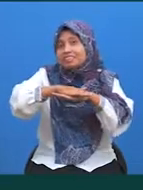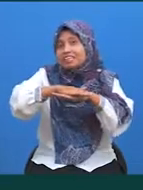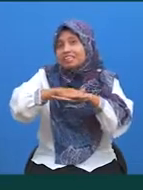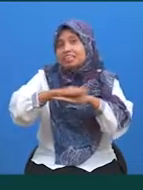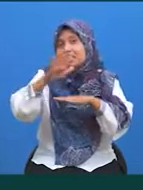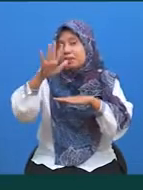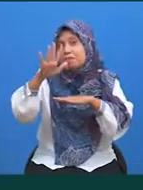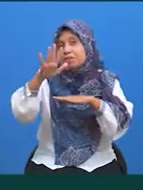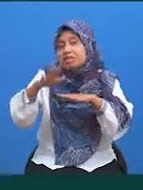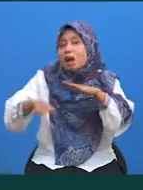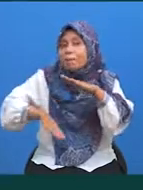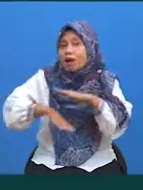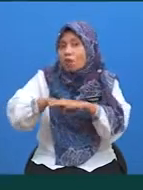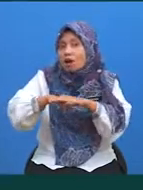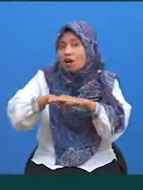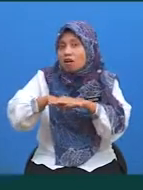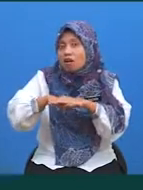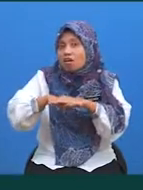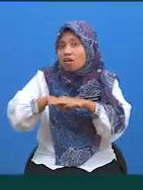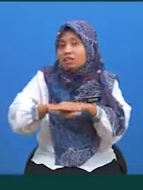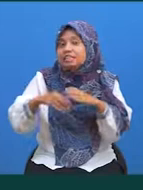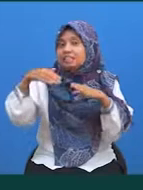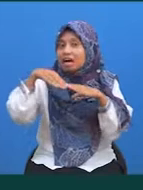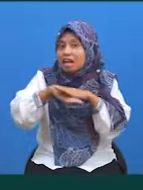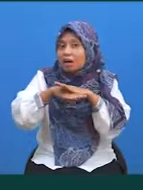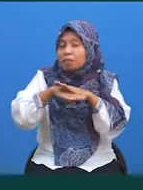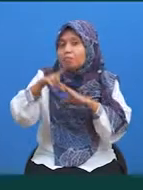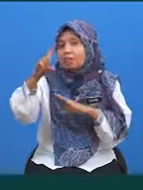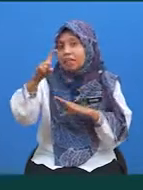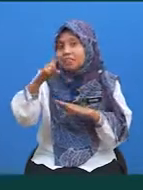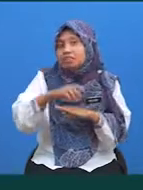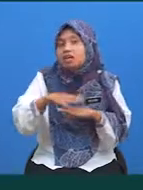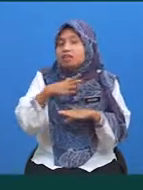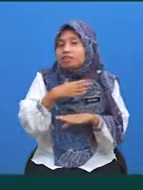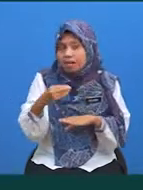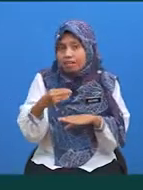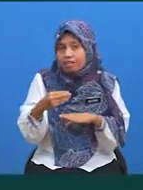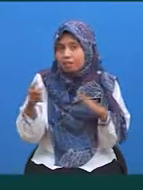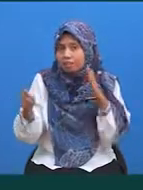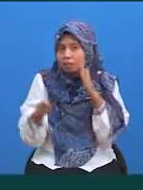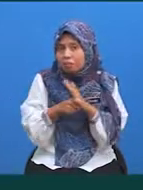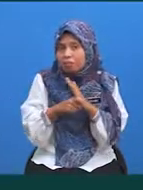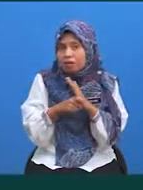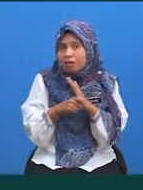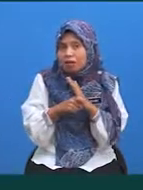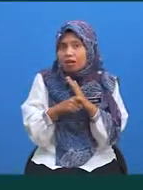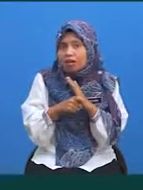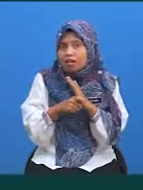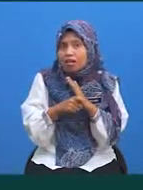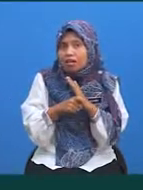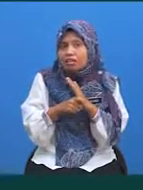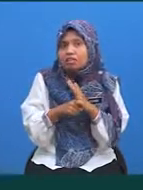dan hat bawah iaitu 2 ke dalam X Dan tambahkan dengan nilai